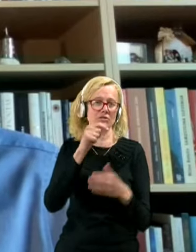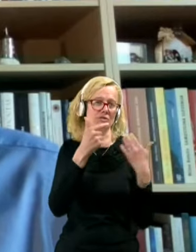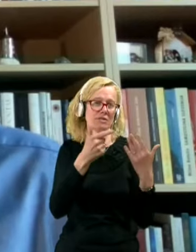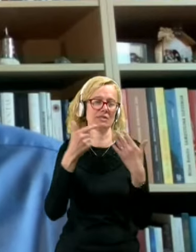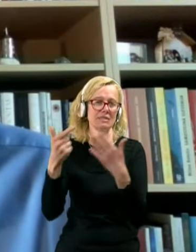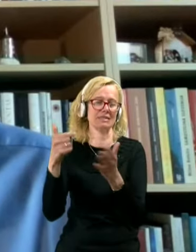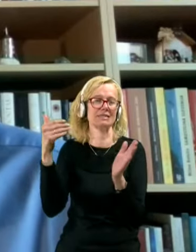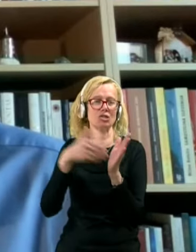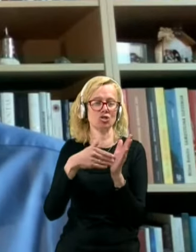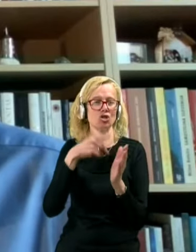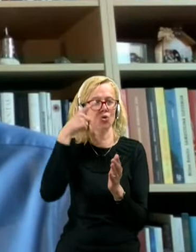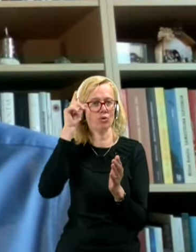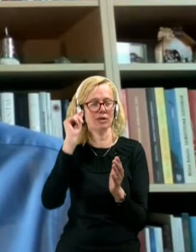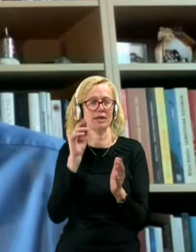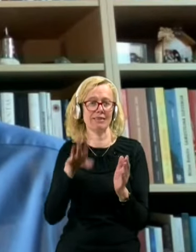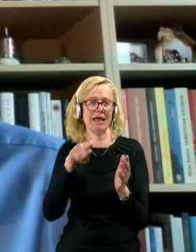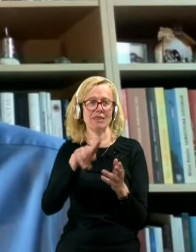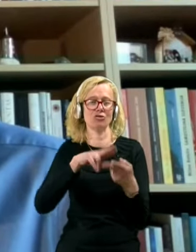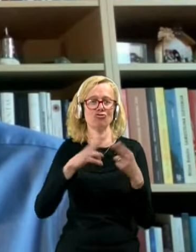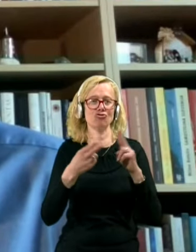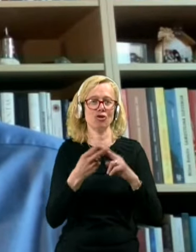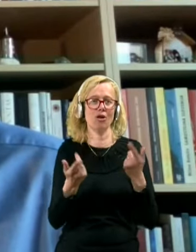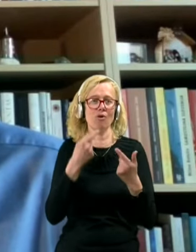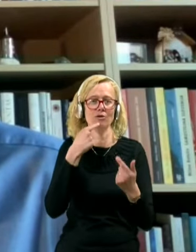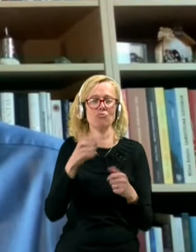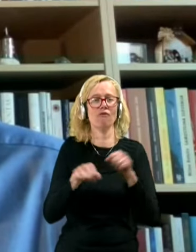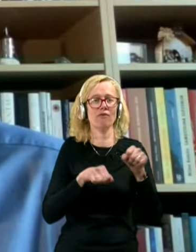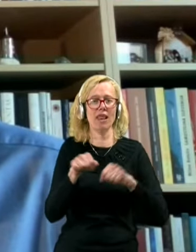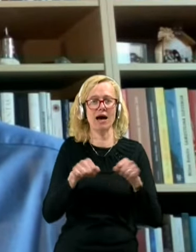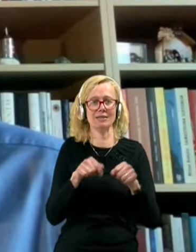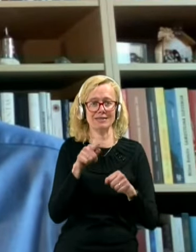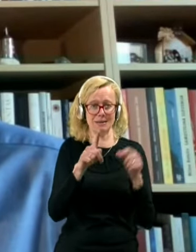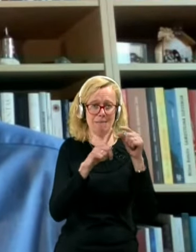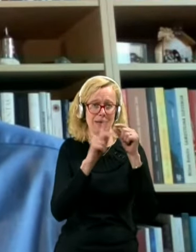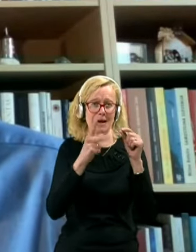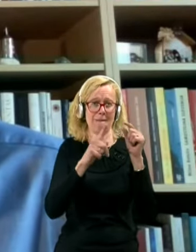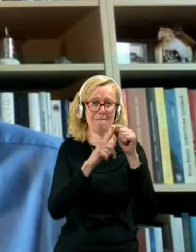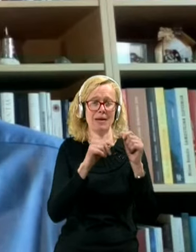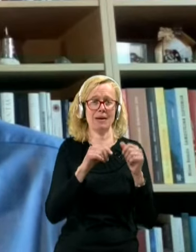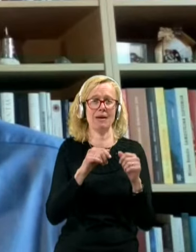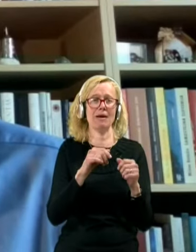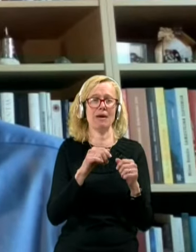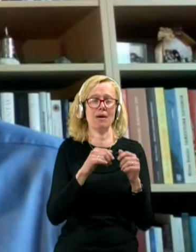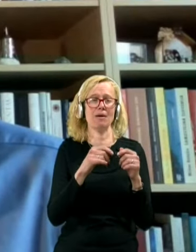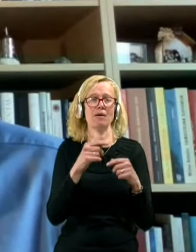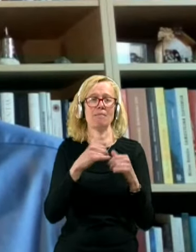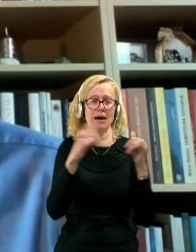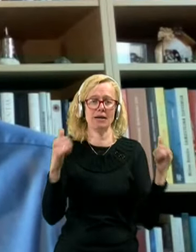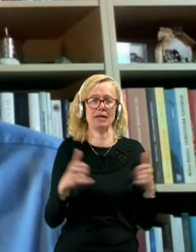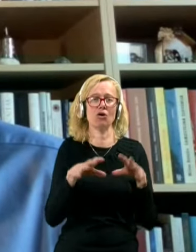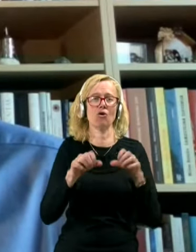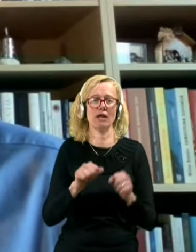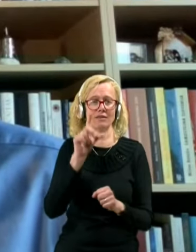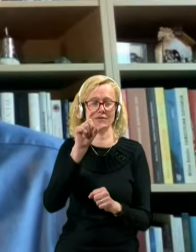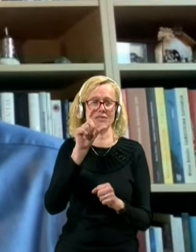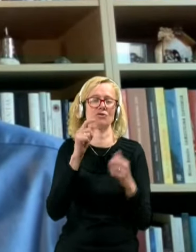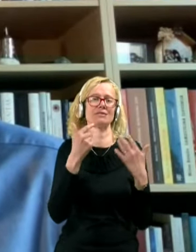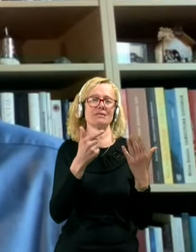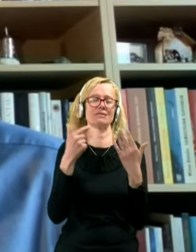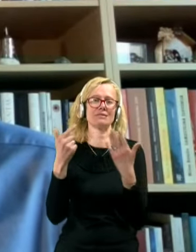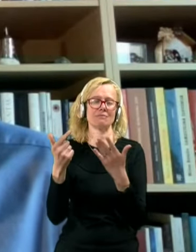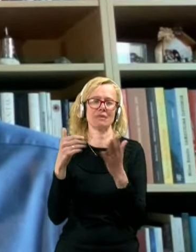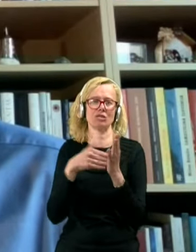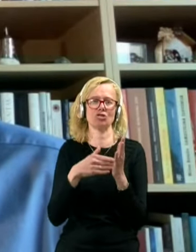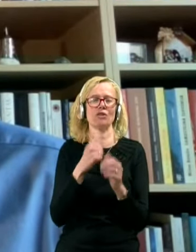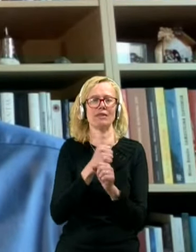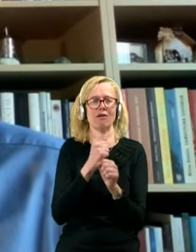tisoč ljudi. Na takšen način lahko rečemo, da vlada s temi PKP ukrepi ohranja 277 tisoč delovnih